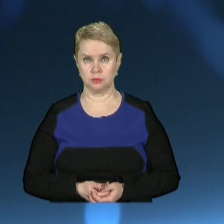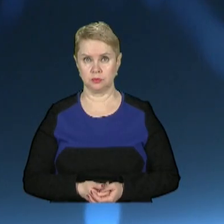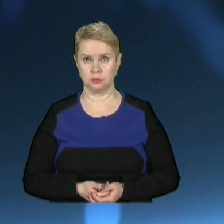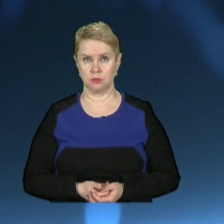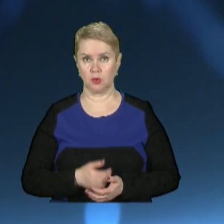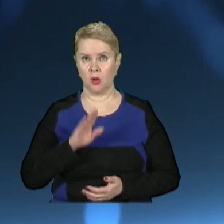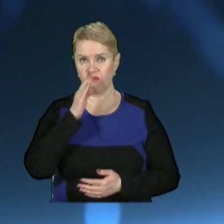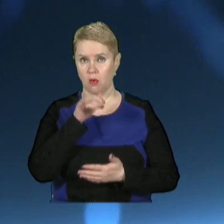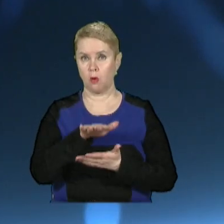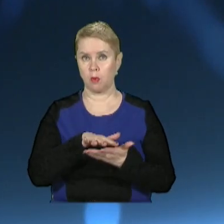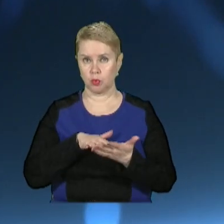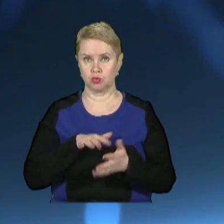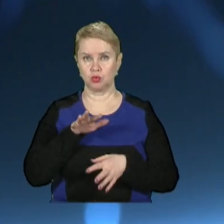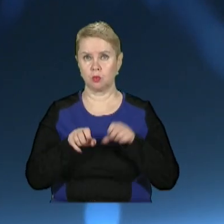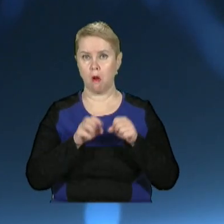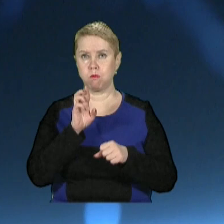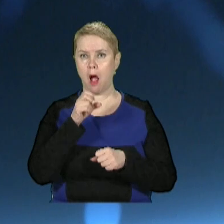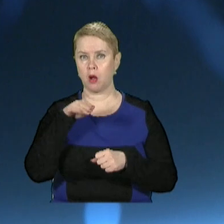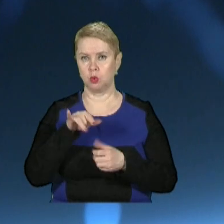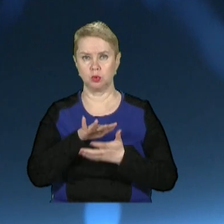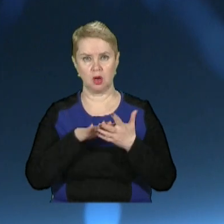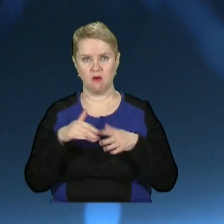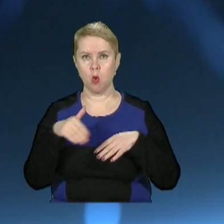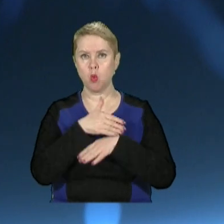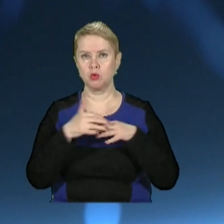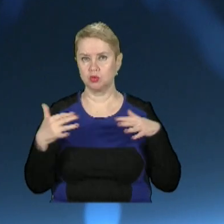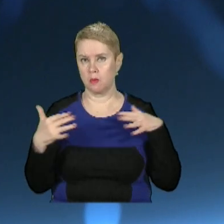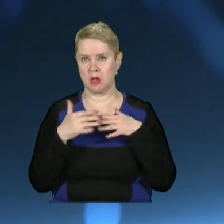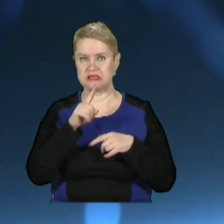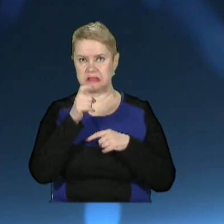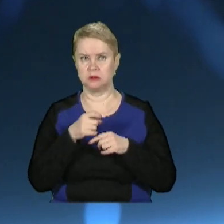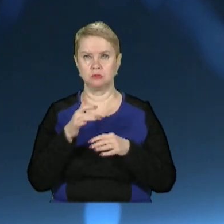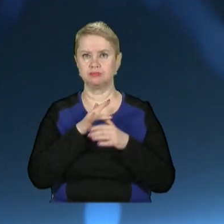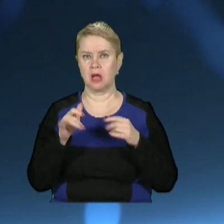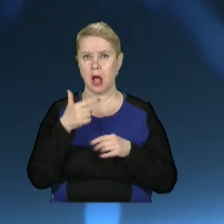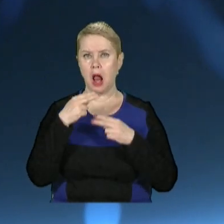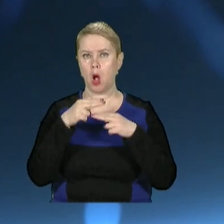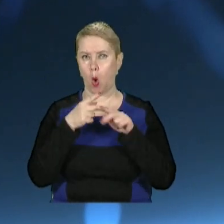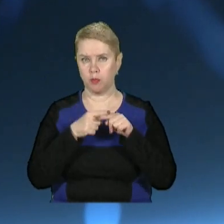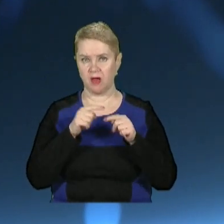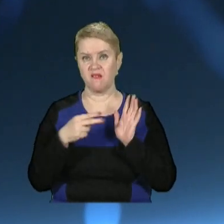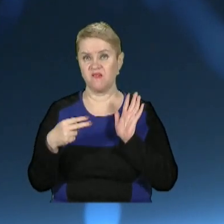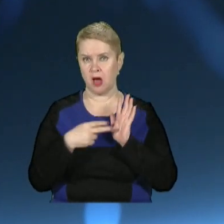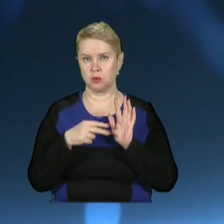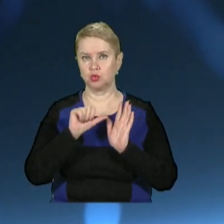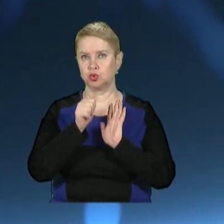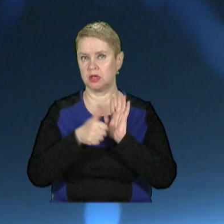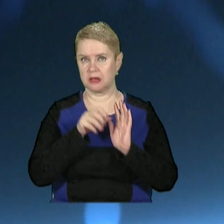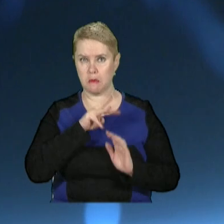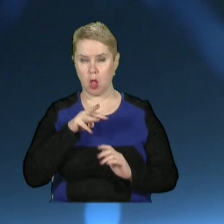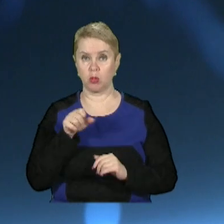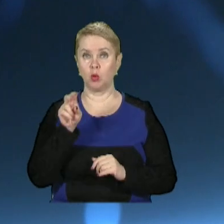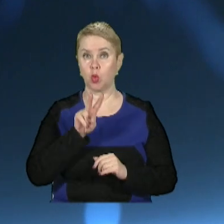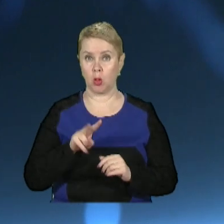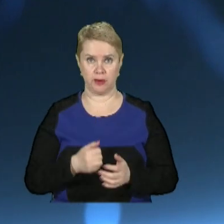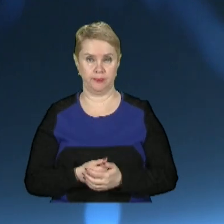Ворог продовжує штурмувати Бахмут. Тривають вуличні бої. ЗСУ збили російський гелікоптер вартістю у 16 мільйонів